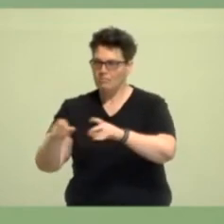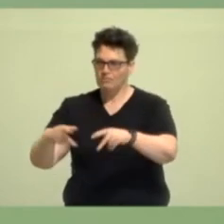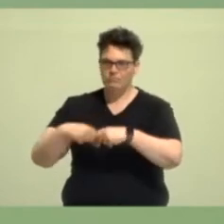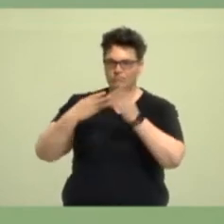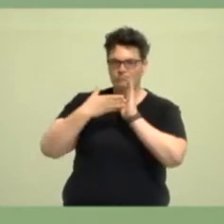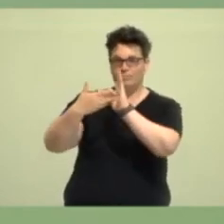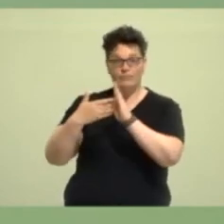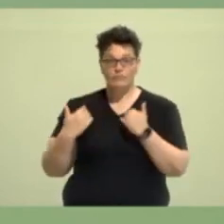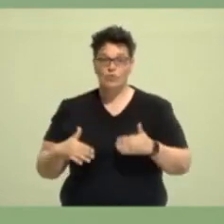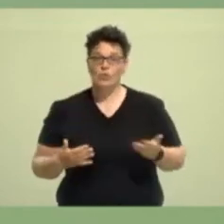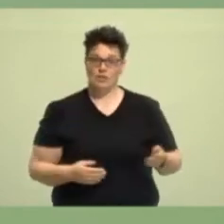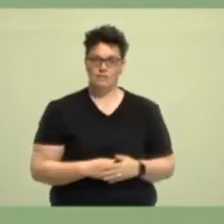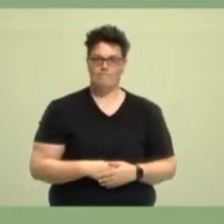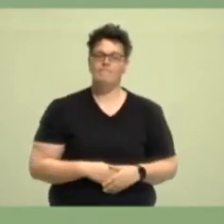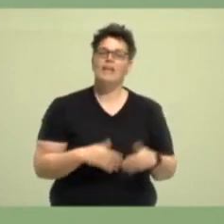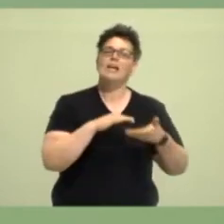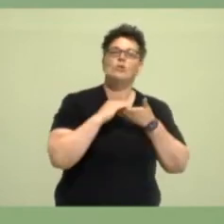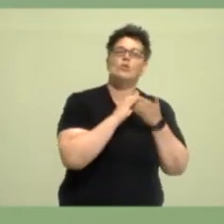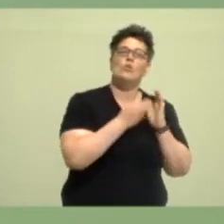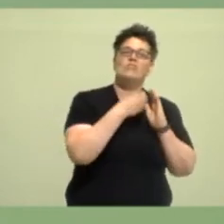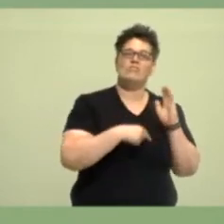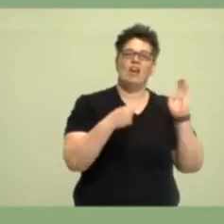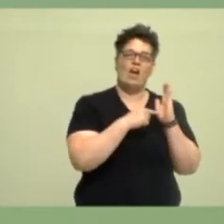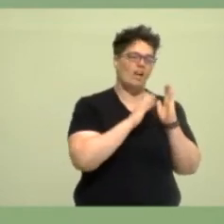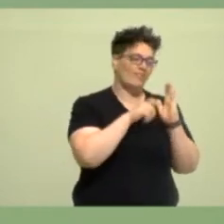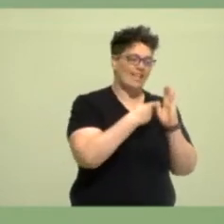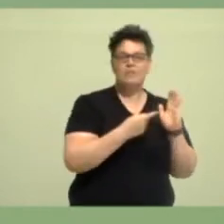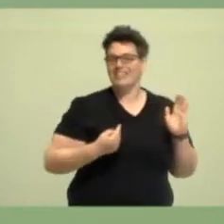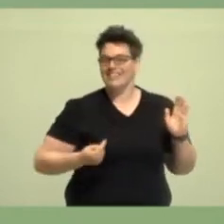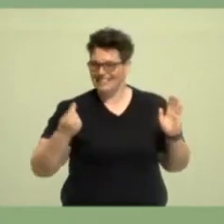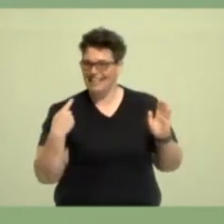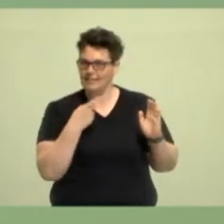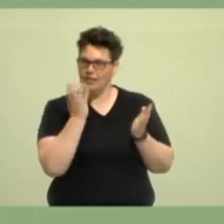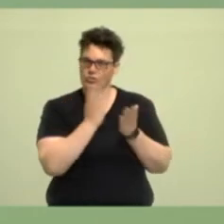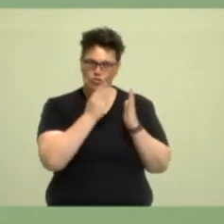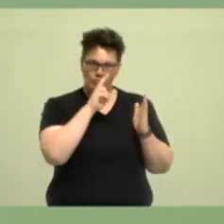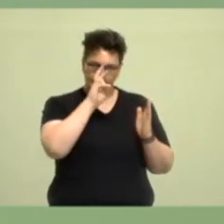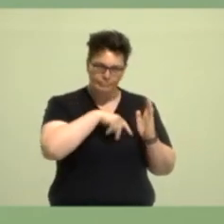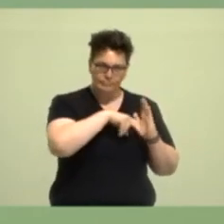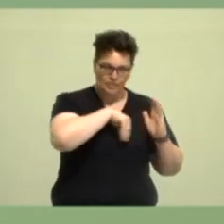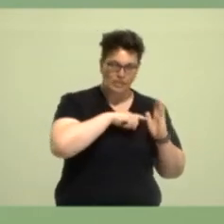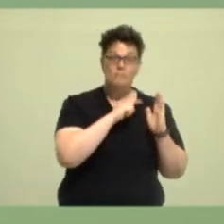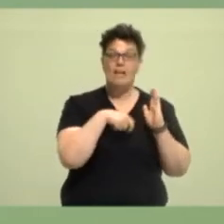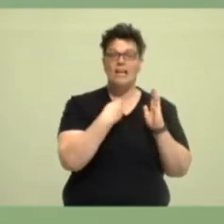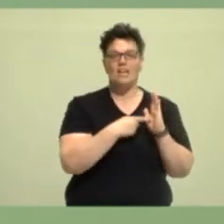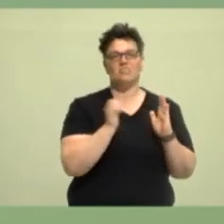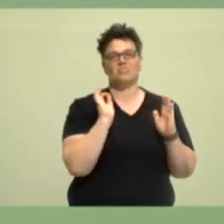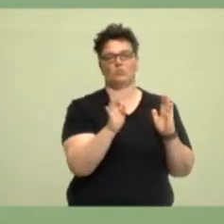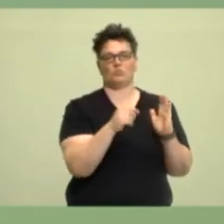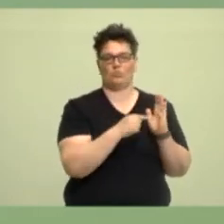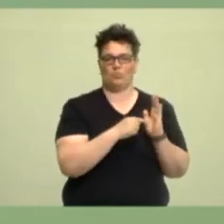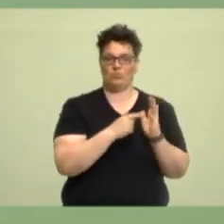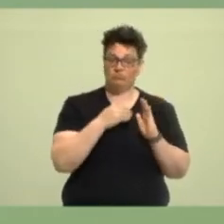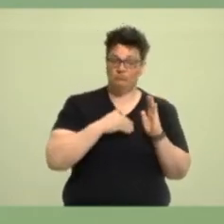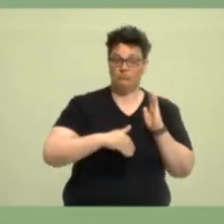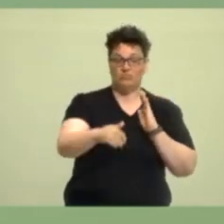Ergebnisse des Koalitionsvertrages, wir haben gestern beschlossen, sind großartig. Das sind wirklich verdammt gute Aussichten und es